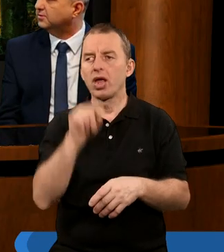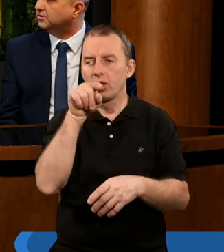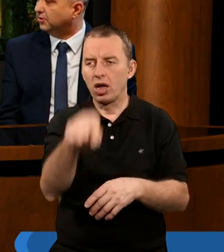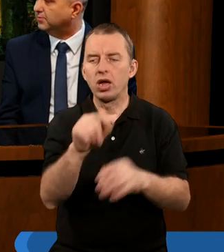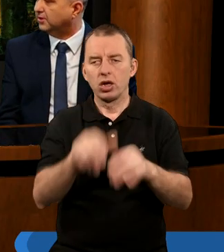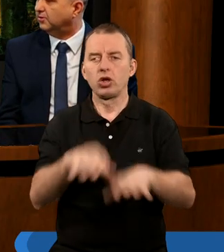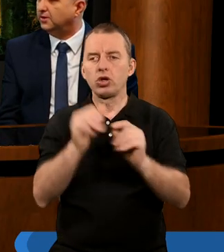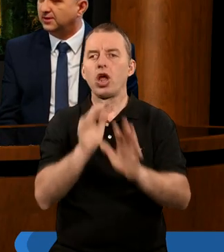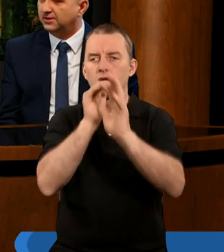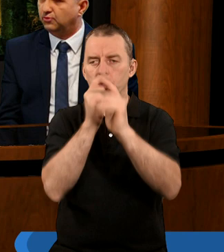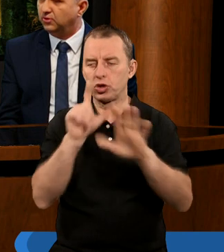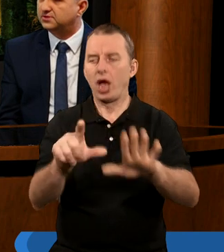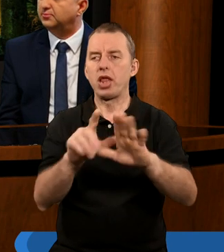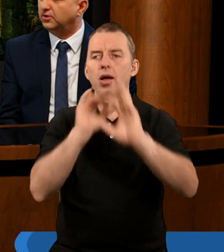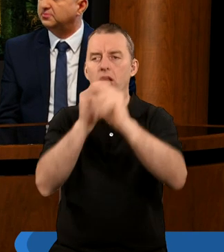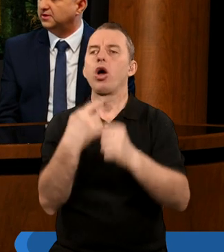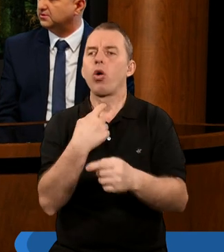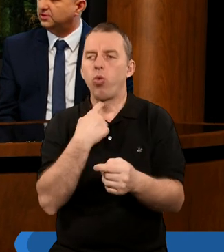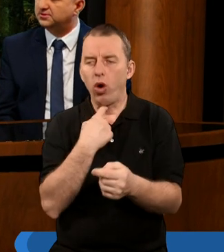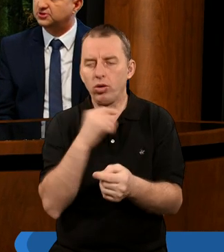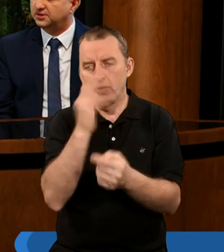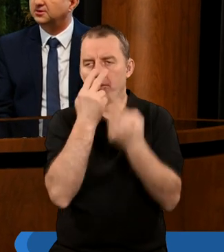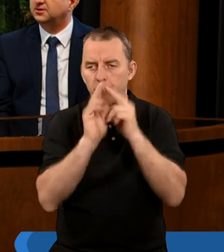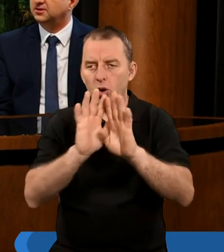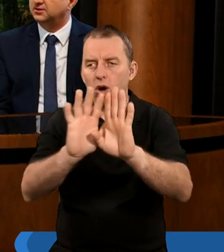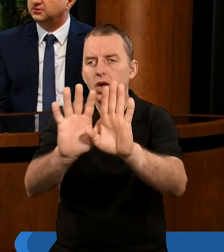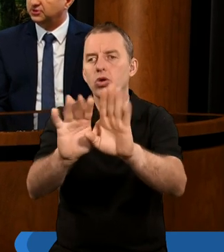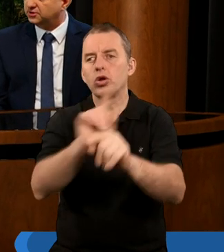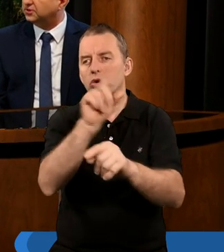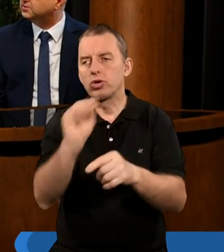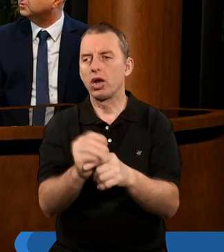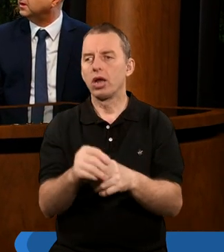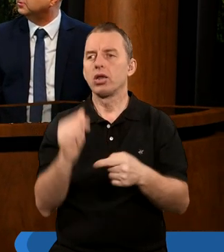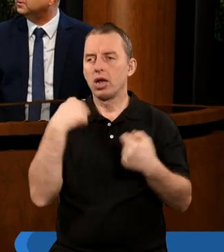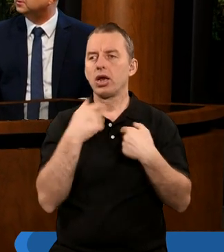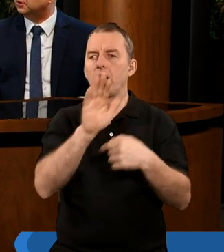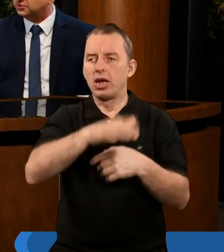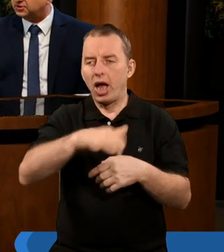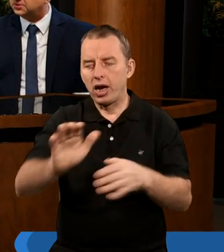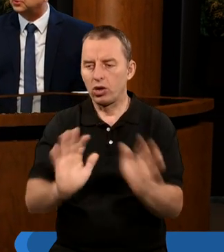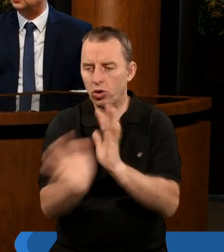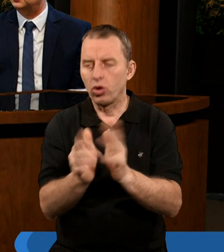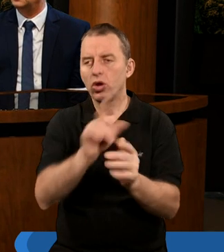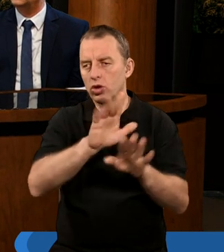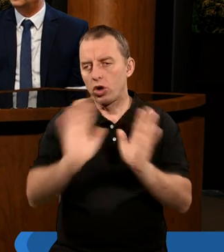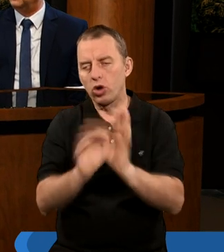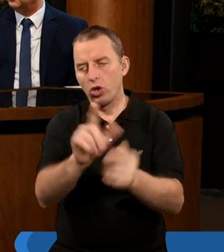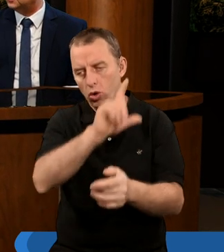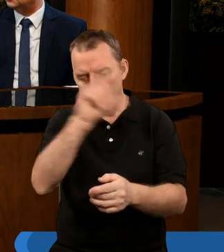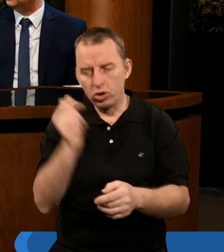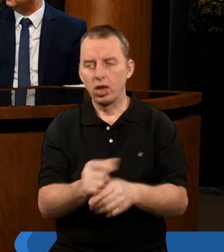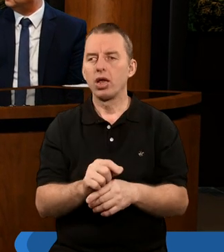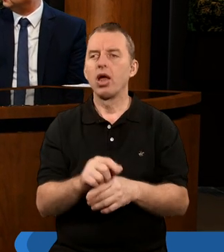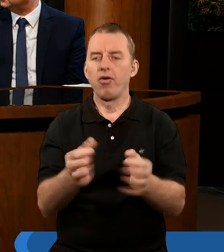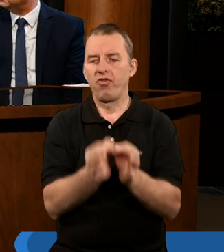się siedem trąb jako głos Boga pokazujący, że troszczy się o swój naród, troszczy się o swój lud i